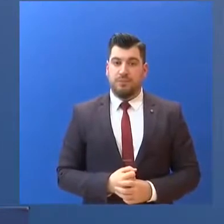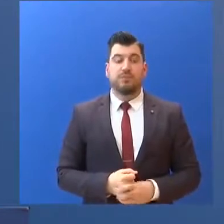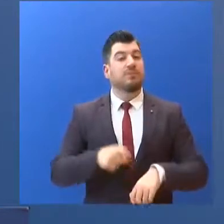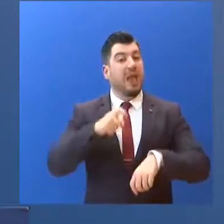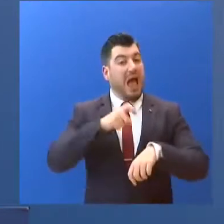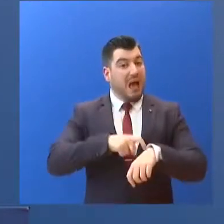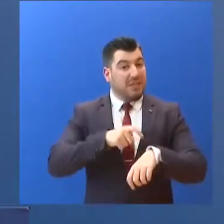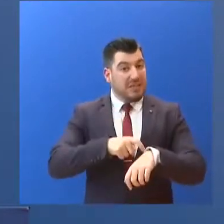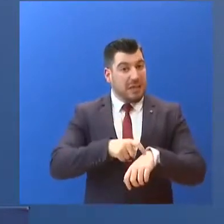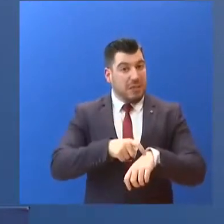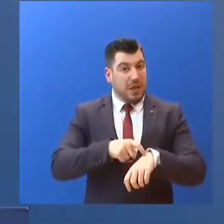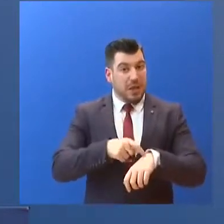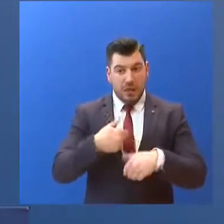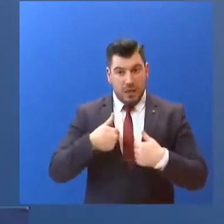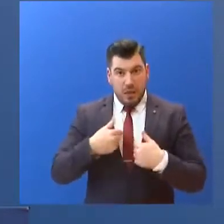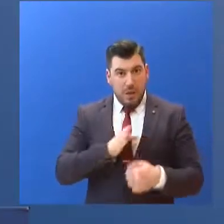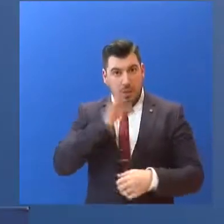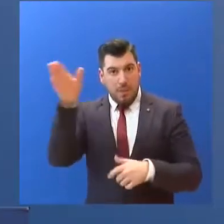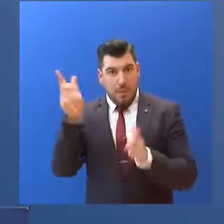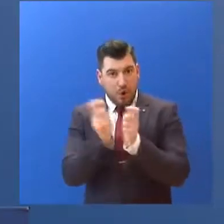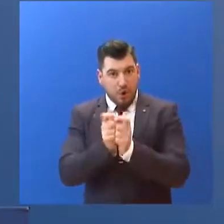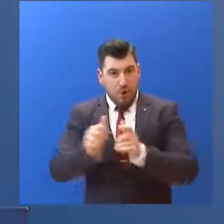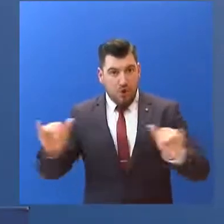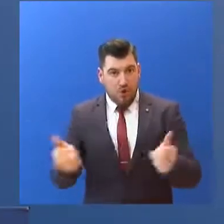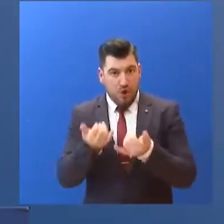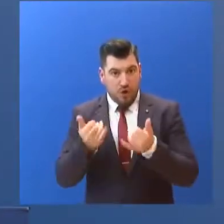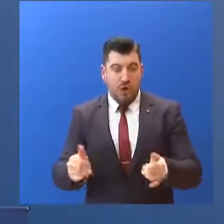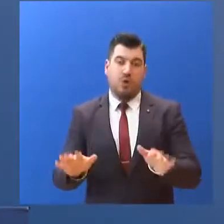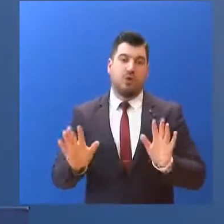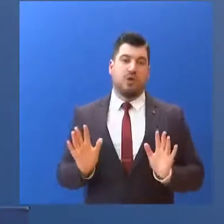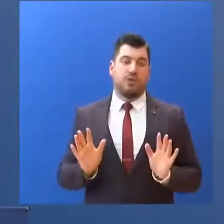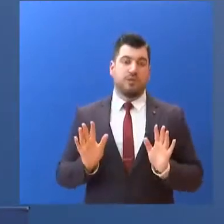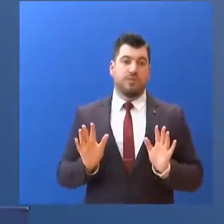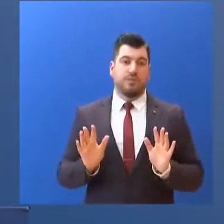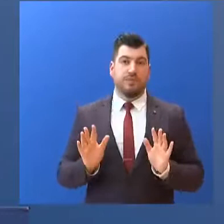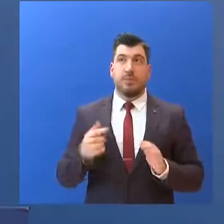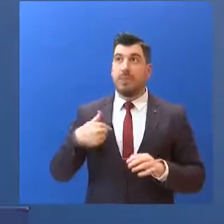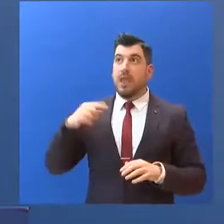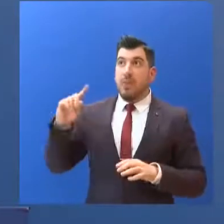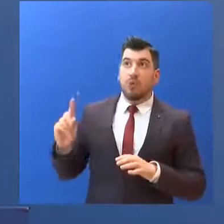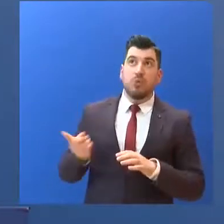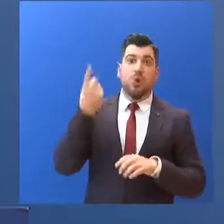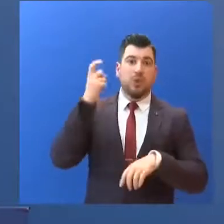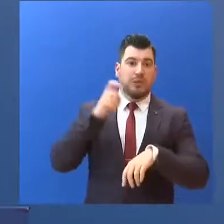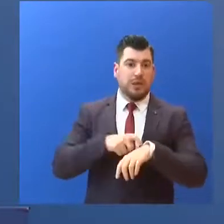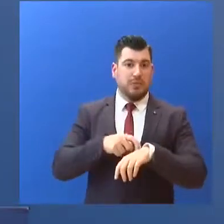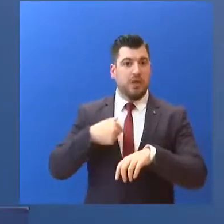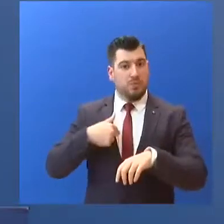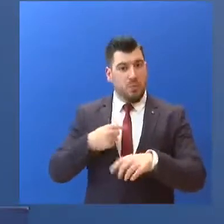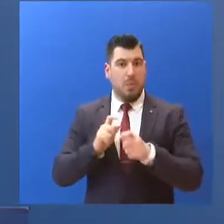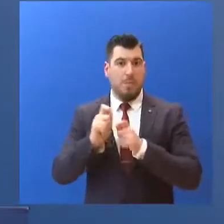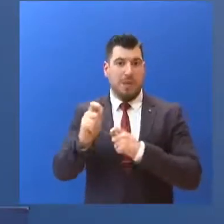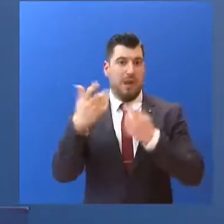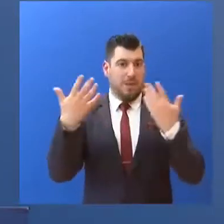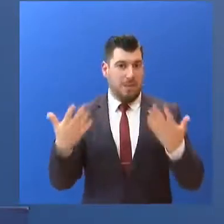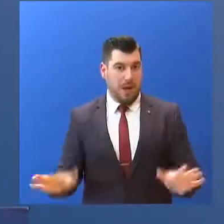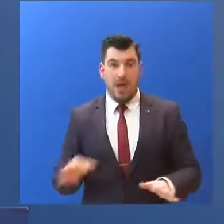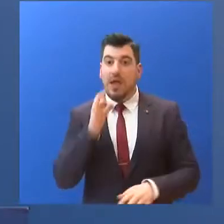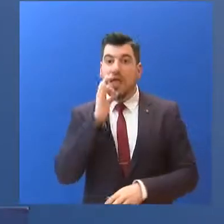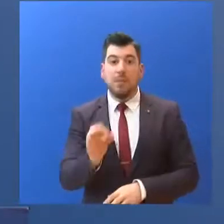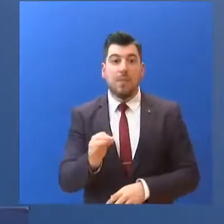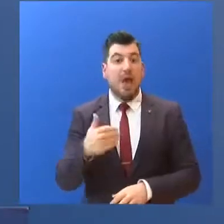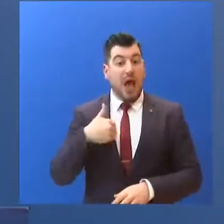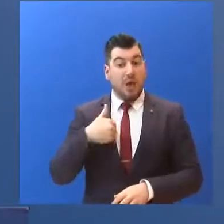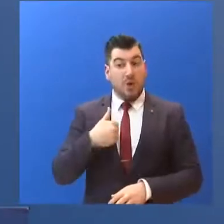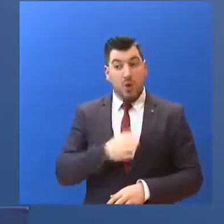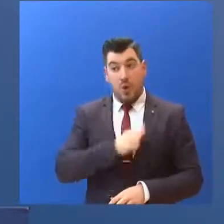στα χωριά του για βολτά. Από την πρώτη στιγμή που ηλήθησαν τα περιοριστικά μέτρα... είχαμε πει ότι εφόσον βρίσκεται κάποιος στο χωριό του...